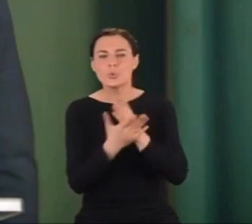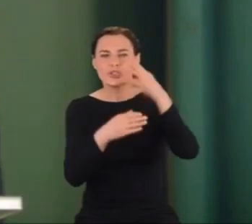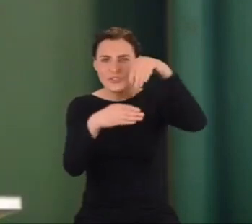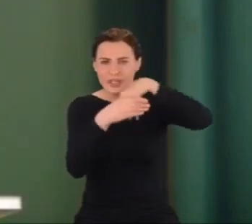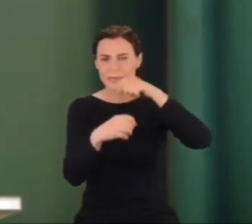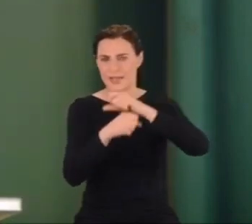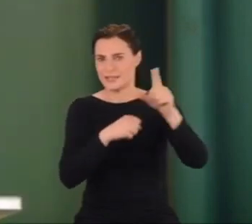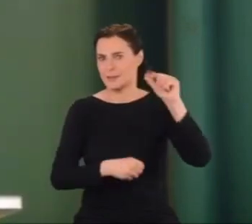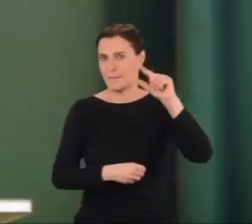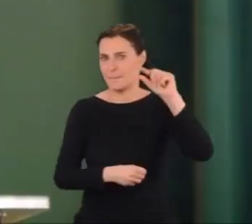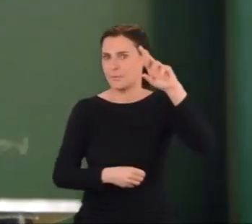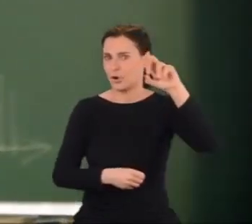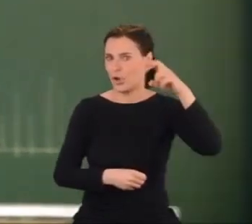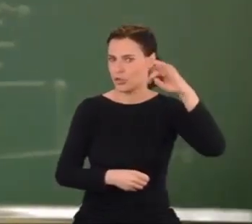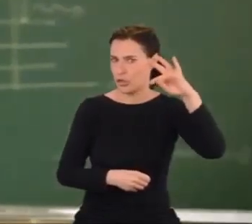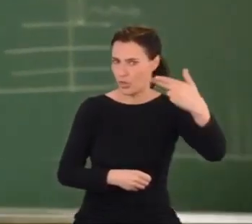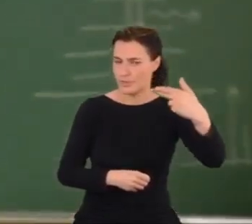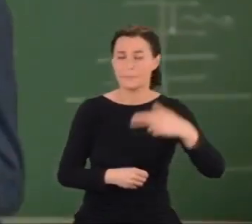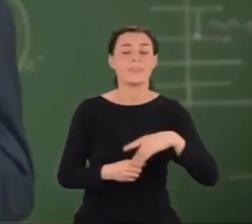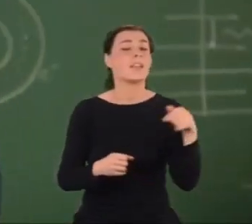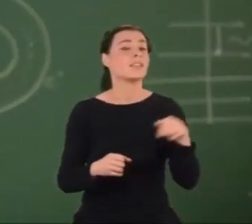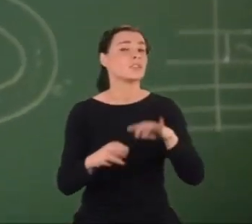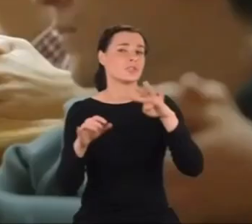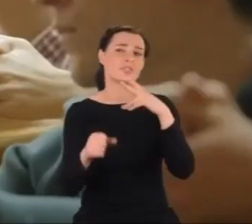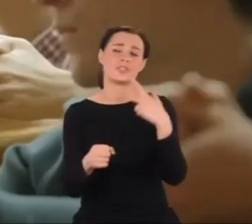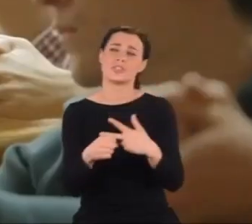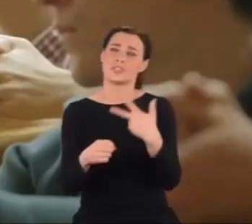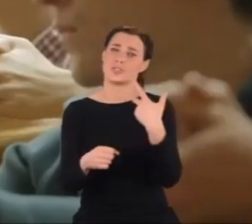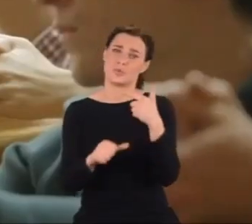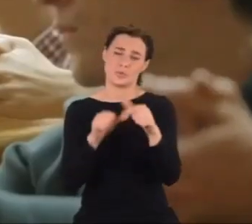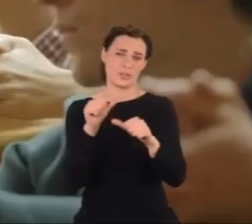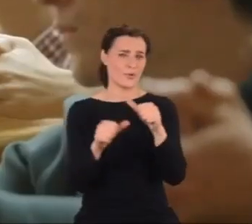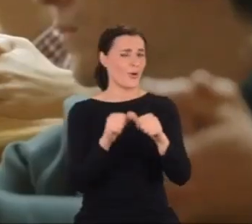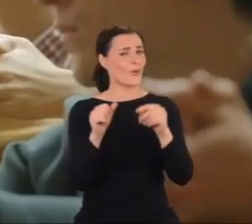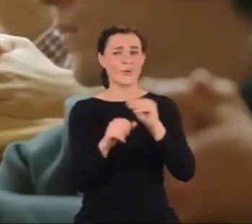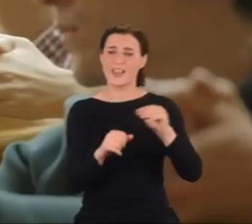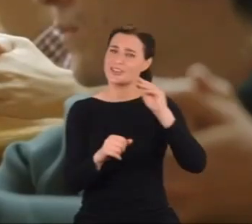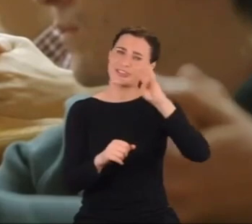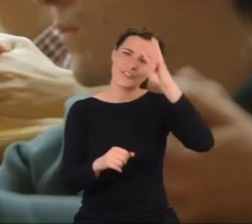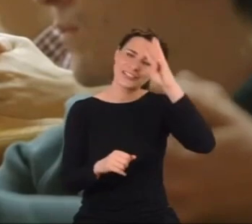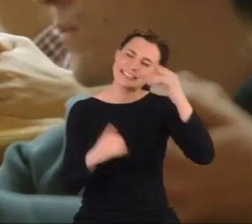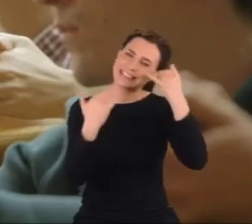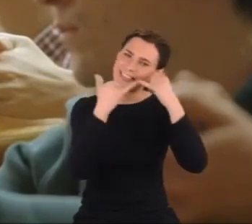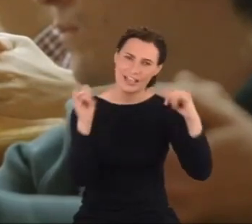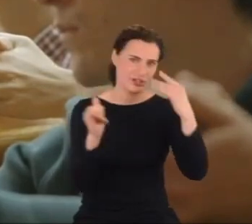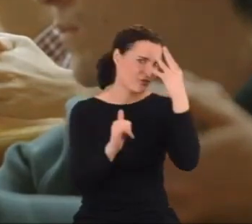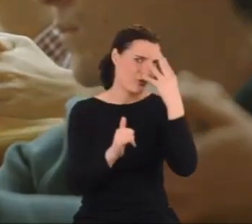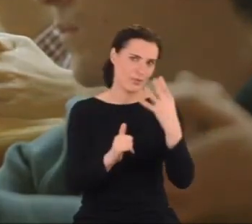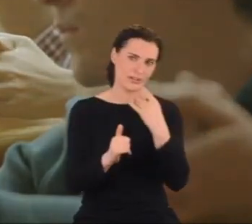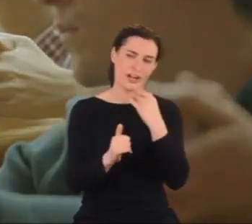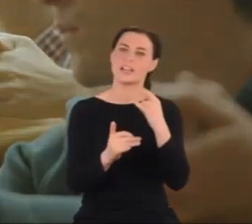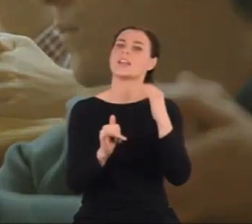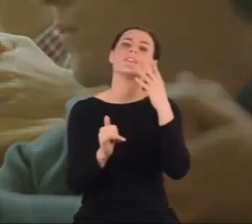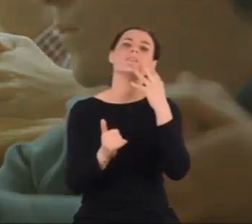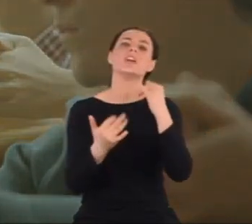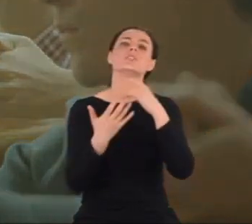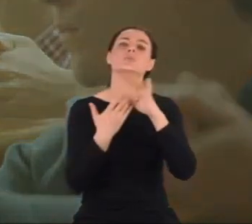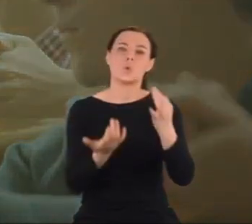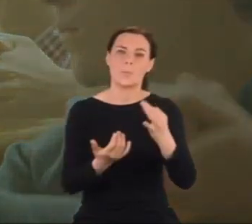Ale wtedy, 1932 roku, fizycy wciąż wyobrażali sobie jądro atomowe w ten sposób.